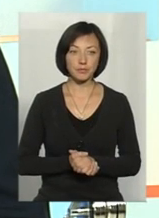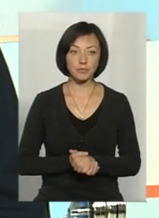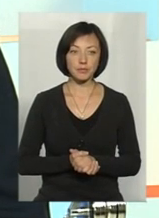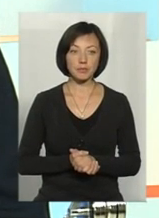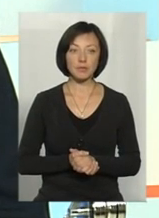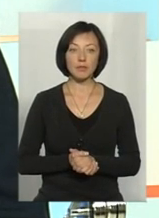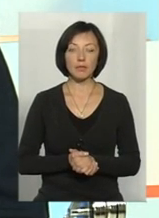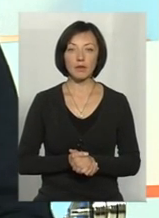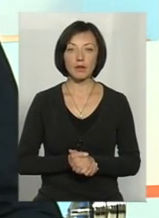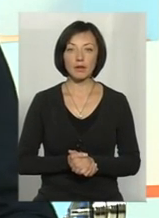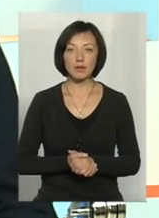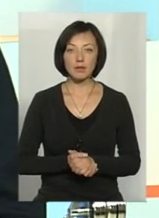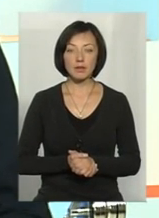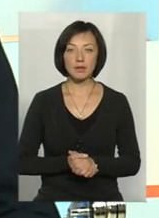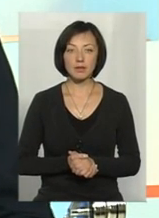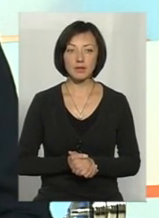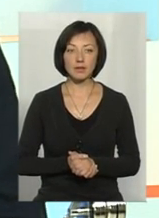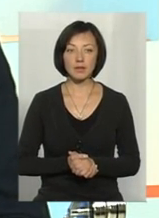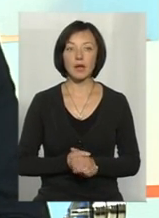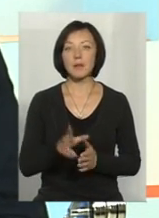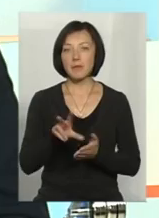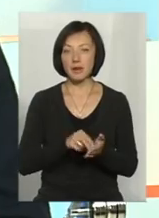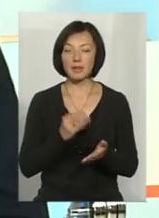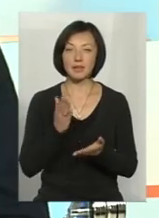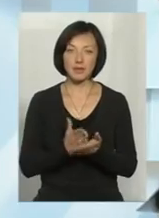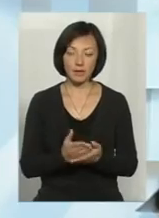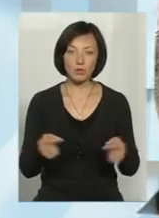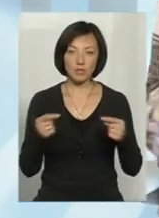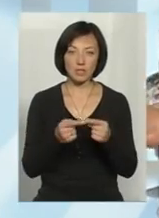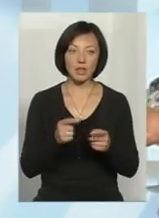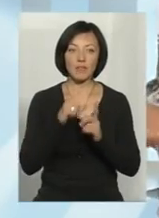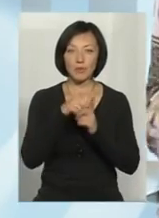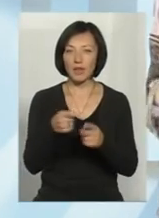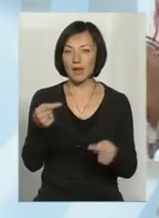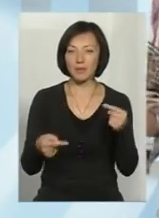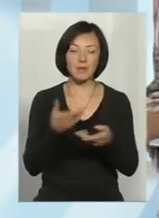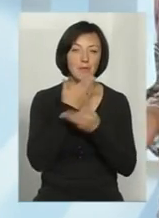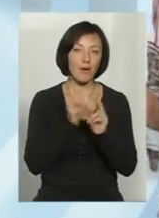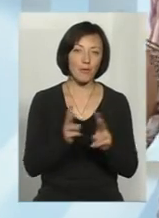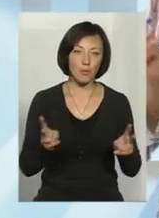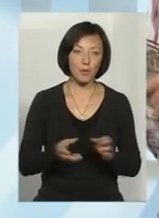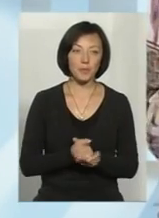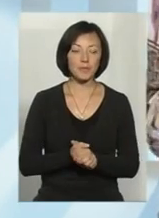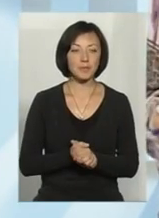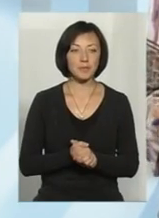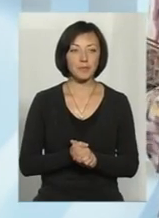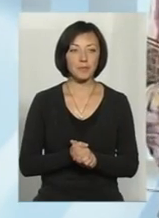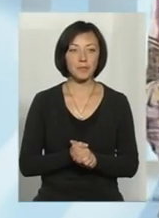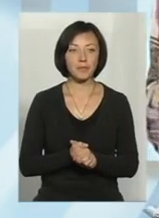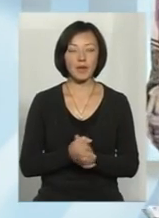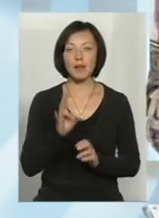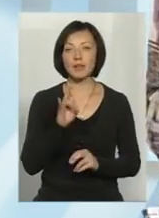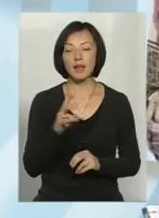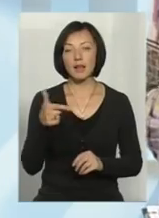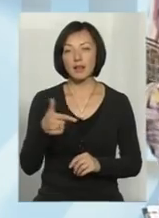будь-якому разі. Тобто приклади є в рідній роботи, так. Відповісти апелювати нема, кому разом з тим. Наталія Геннадівна,